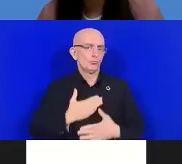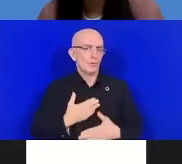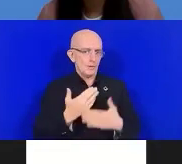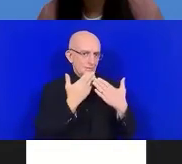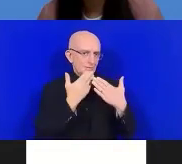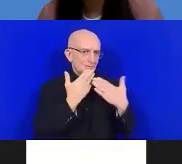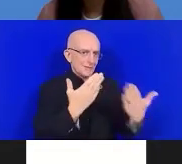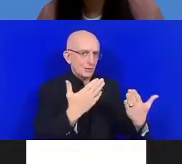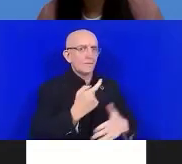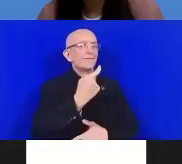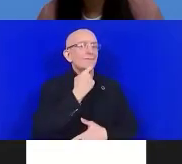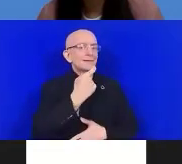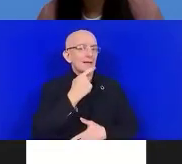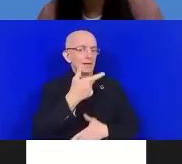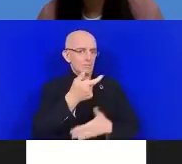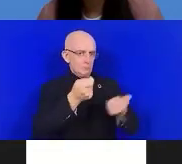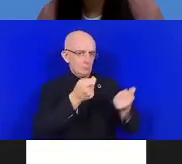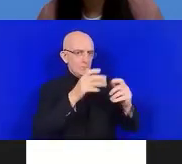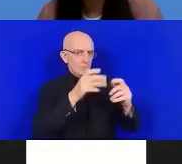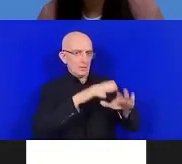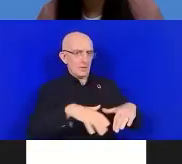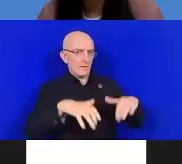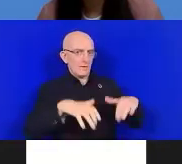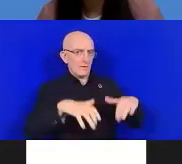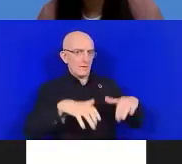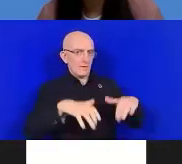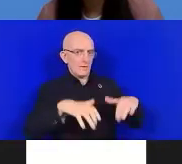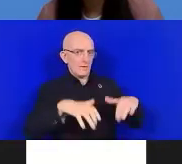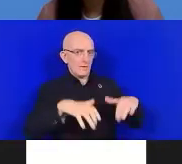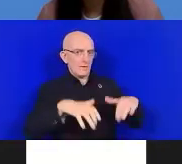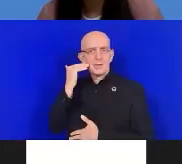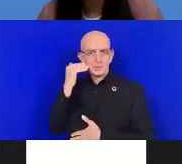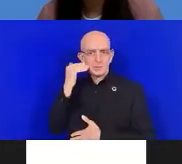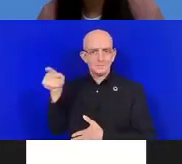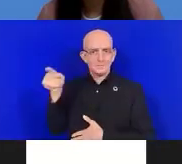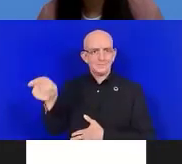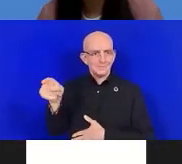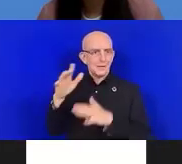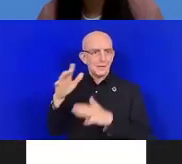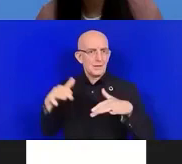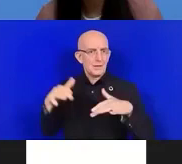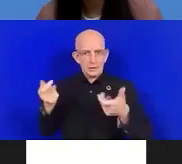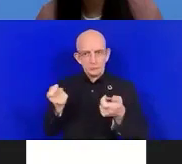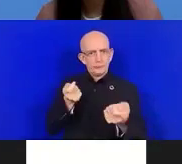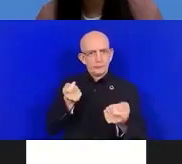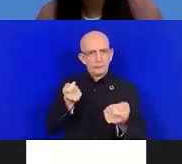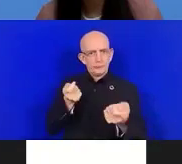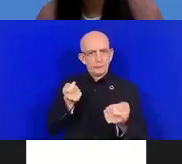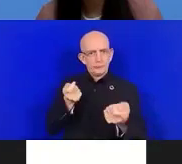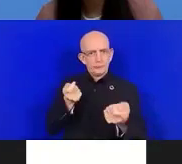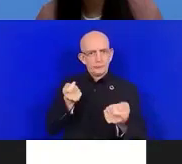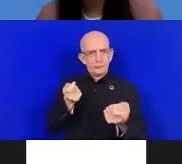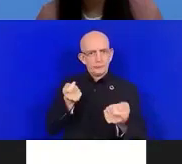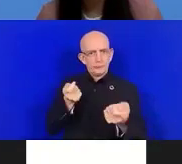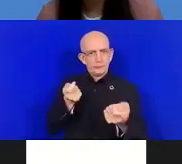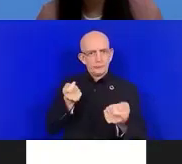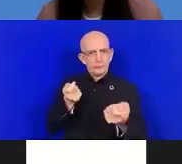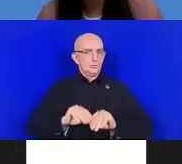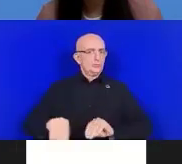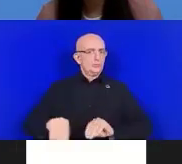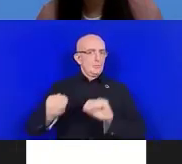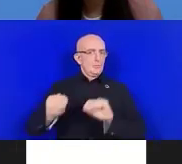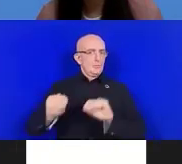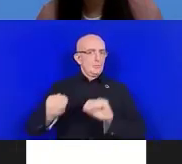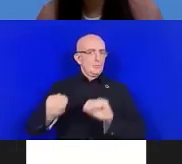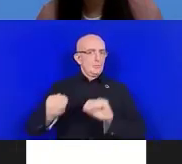Corée pour avoir rendu possible cet événement. Je souhaite également remercier tous les partenaires qui contribuent au développement de